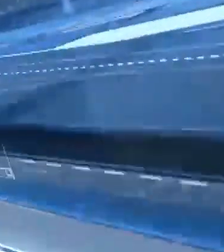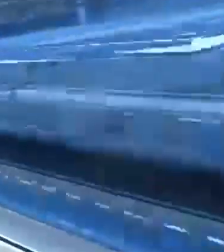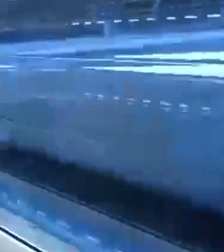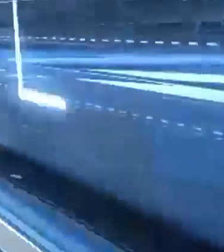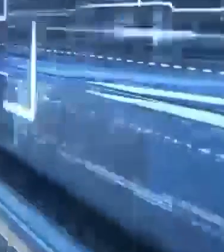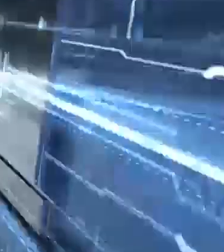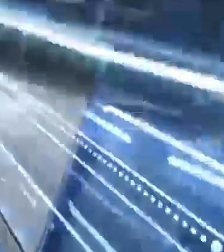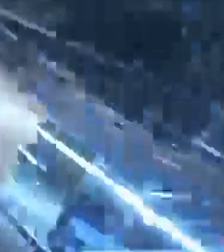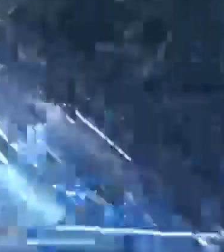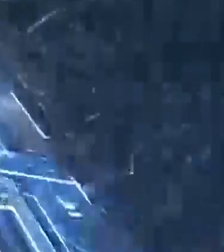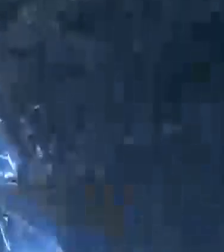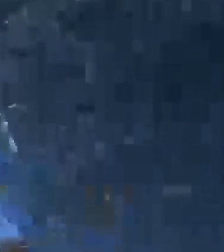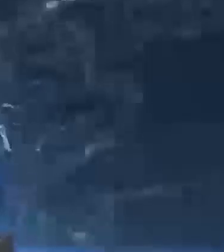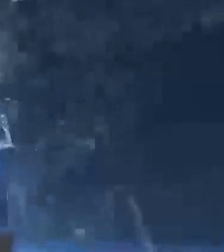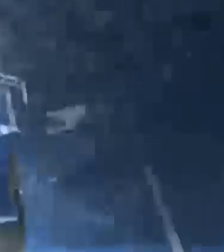Редактор субтитров